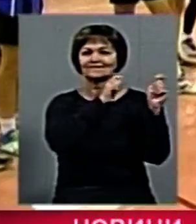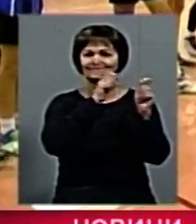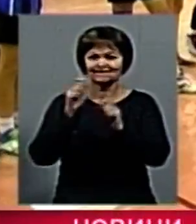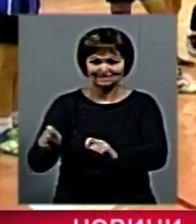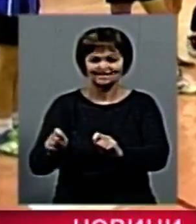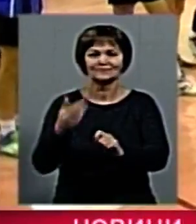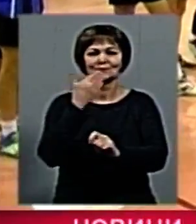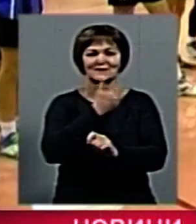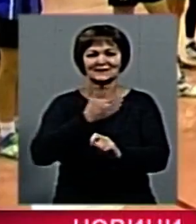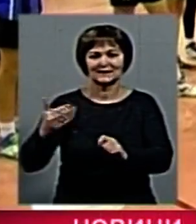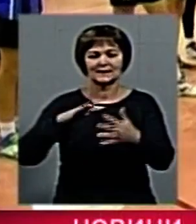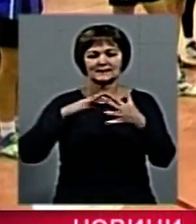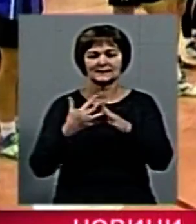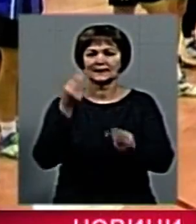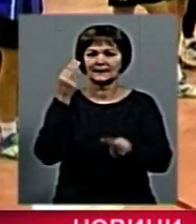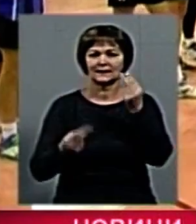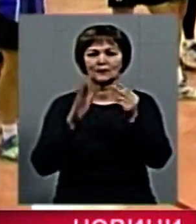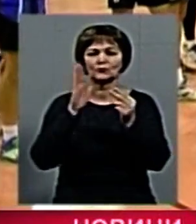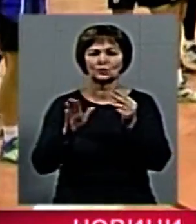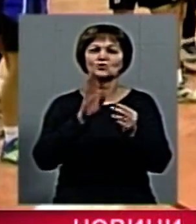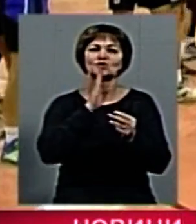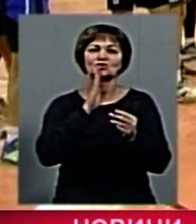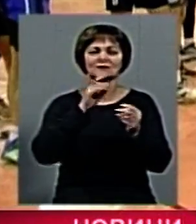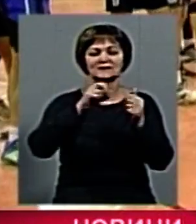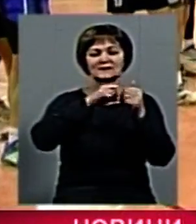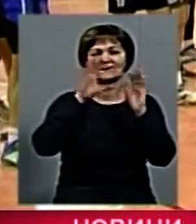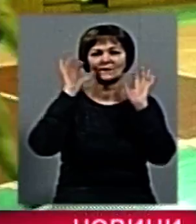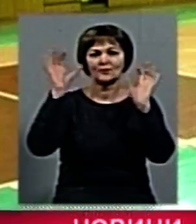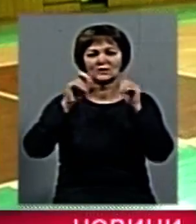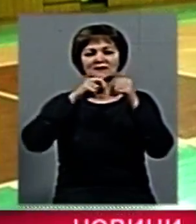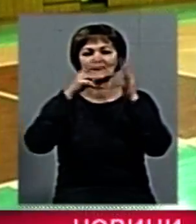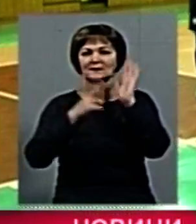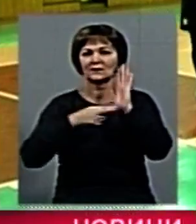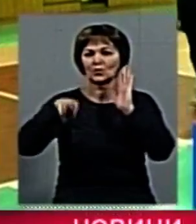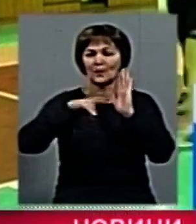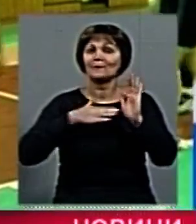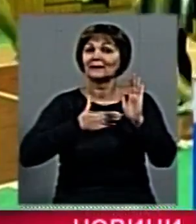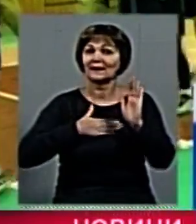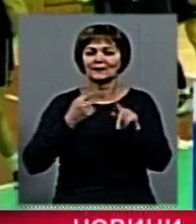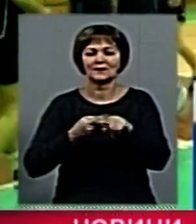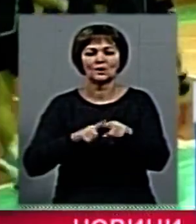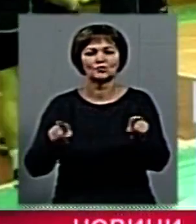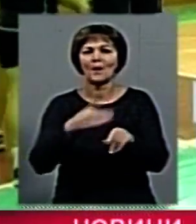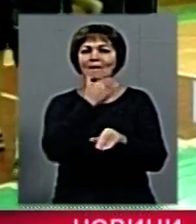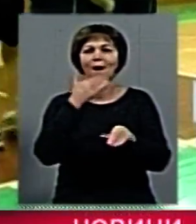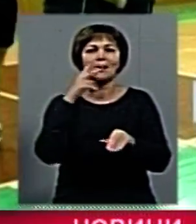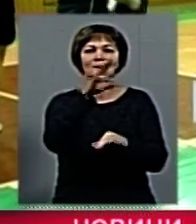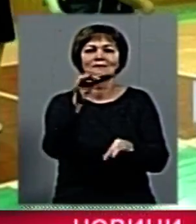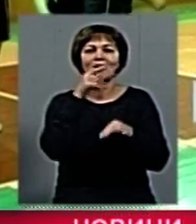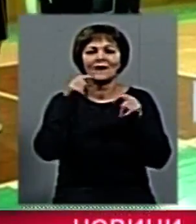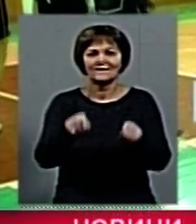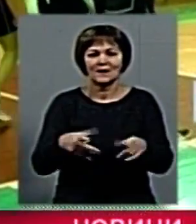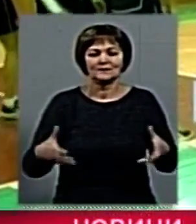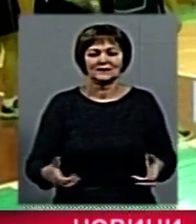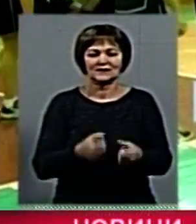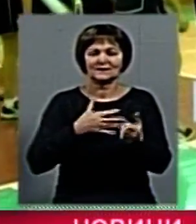спортивних ігор розіграють жінки в змаганнях з волейболу 17 грудня. Приємно те, що сьогодні багато фанатів прийшло підтримати